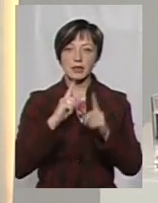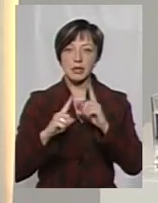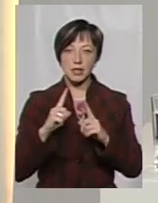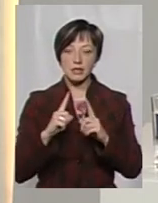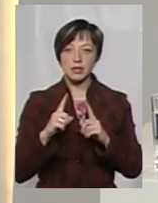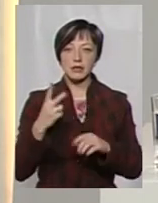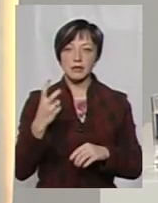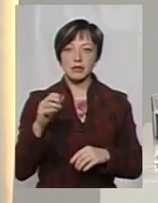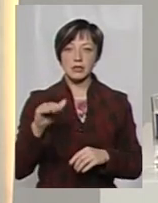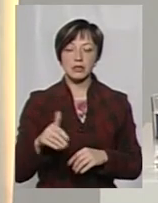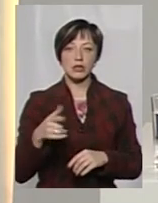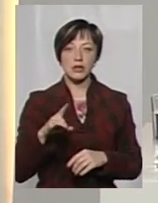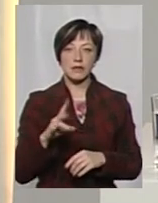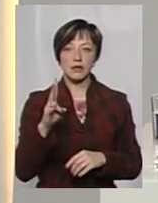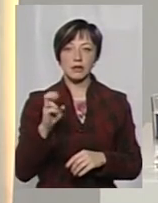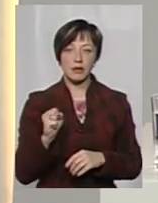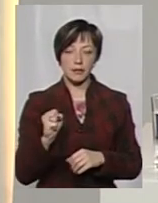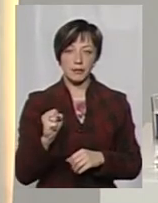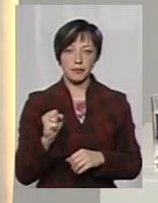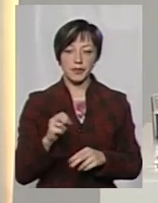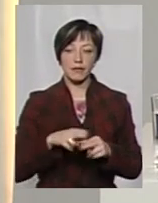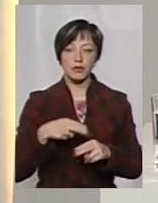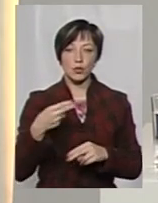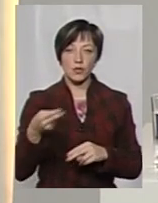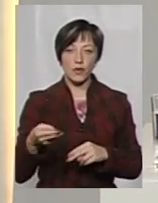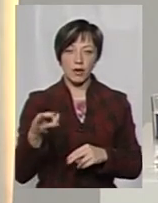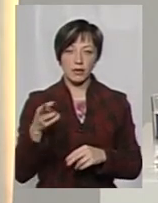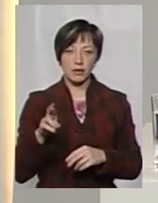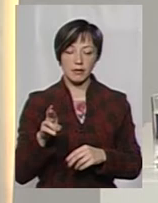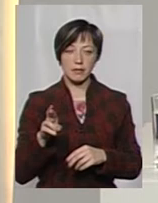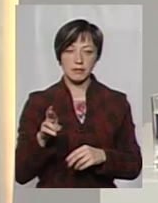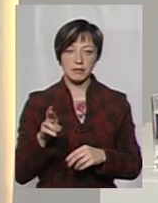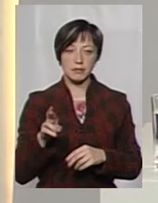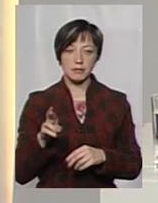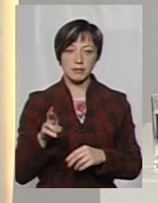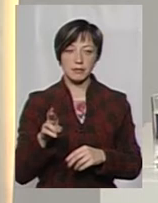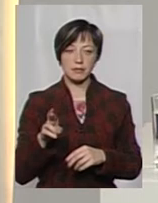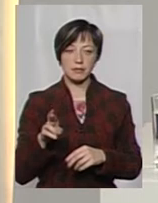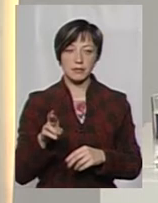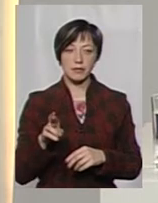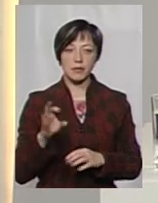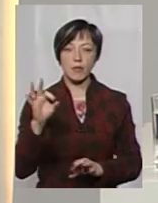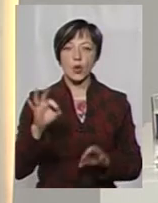затверджено 200 тисяч гривень на відшкодування процентів по кредиту.